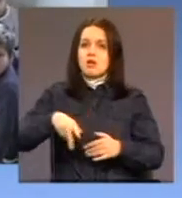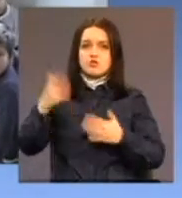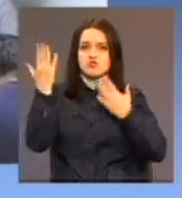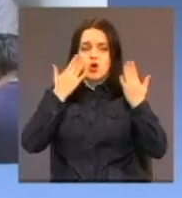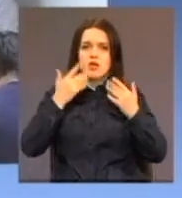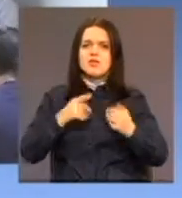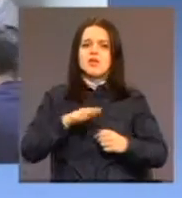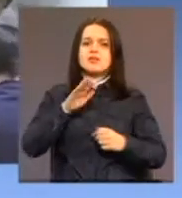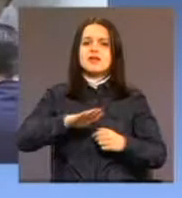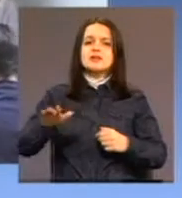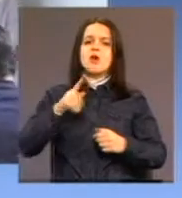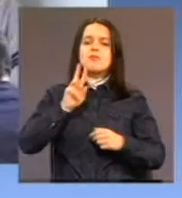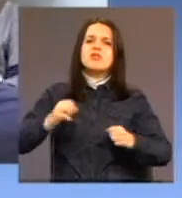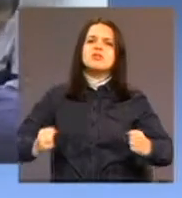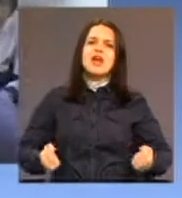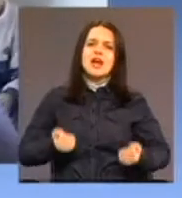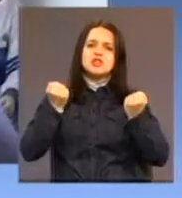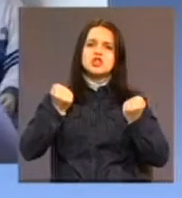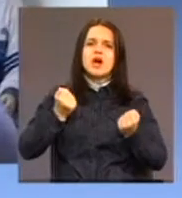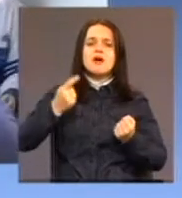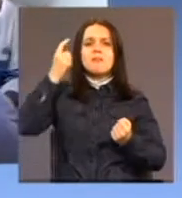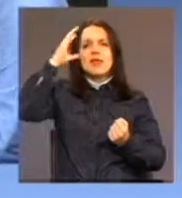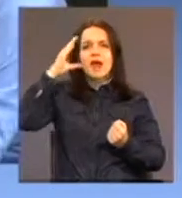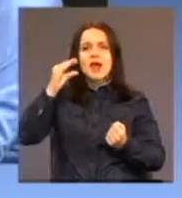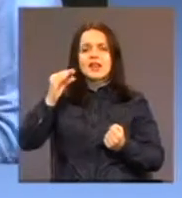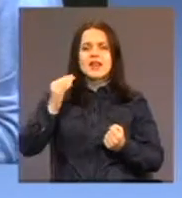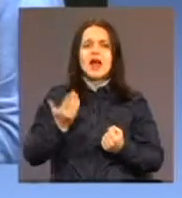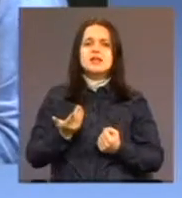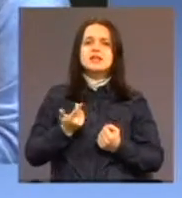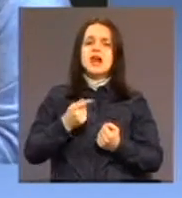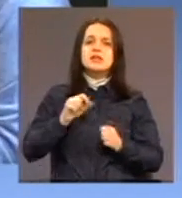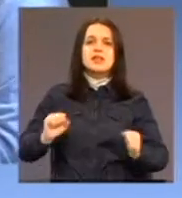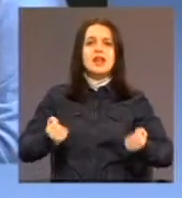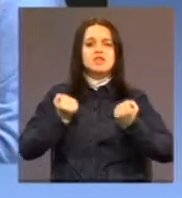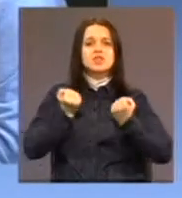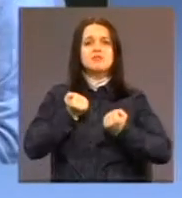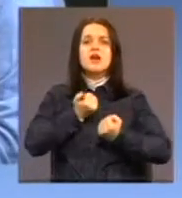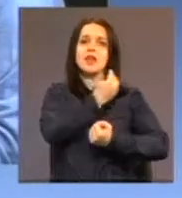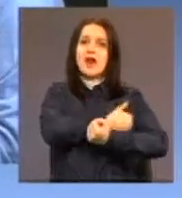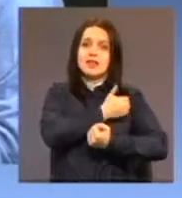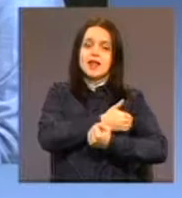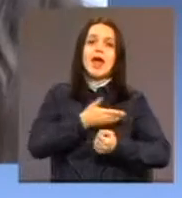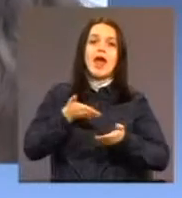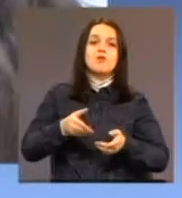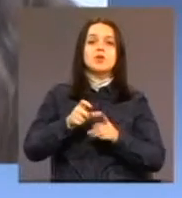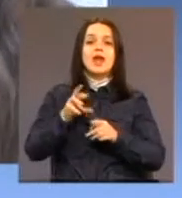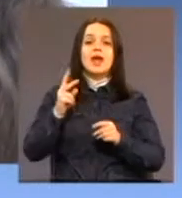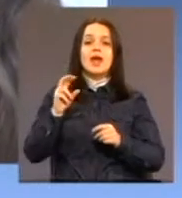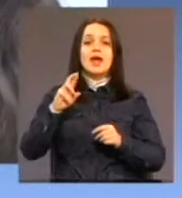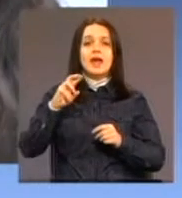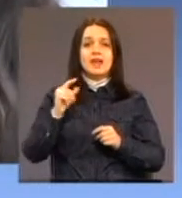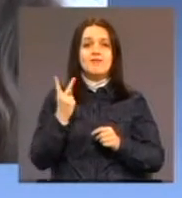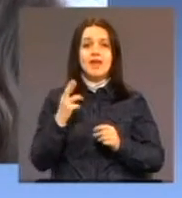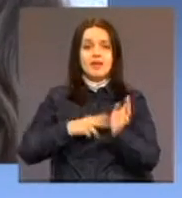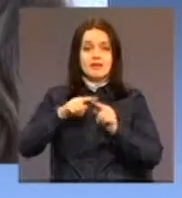mentalnim retardacijama, sa teškim invaliditetima i evo u Derventi za njih postoji mjesto. Mjesto gdje